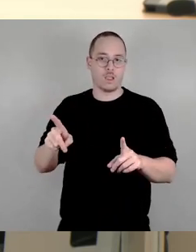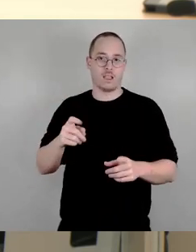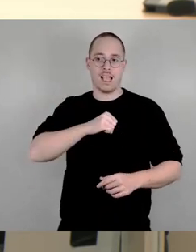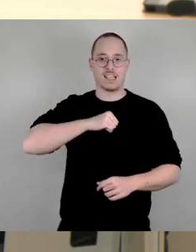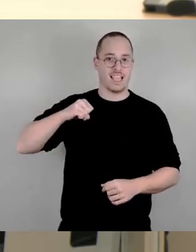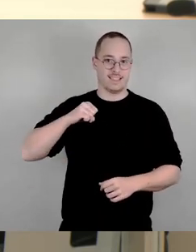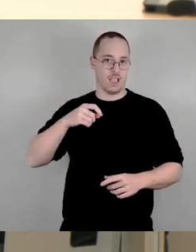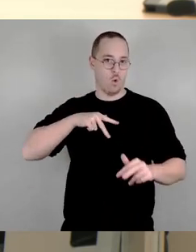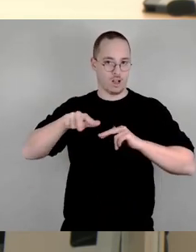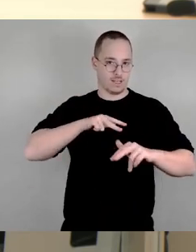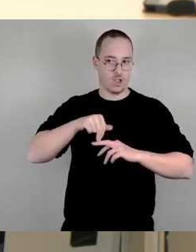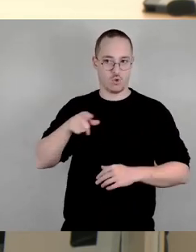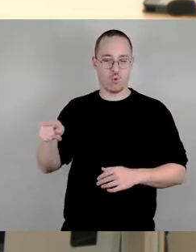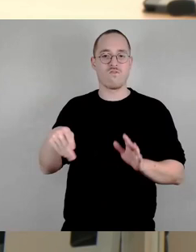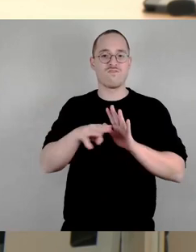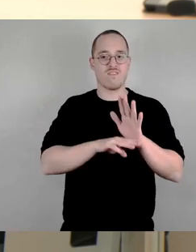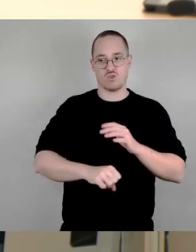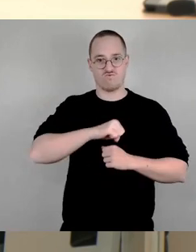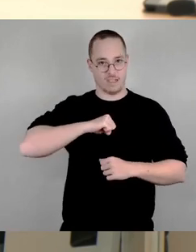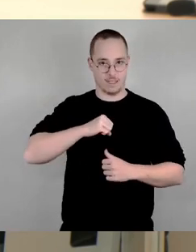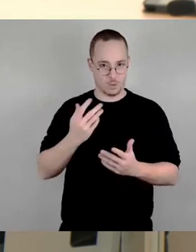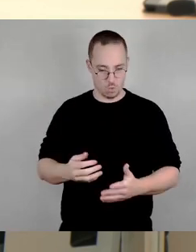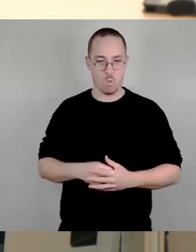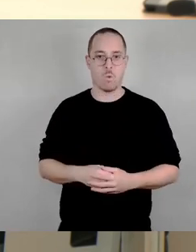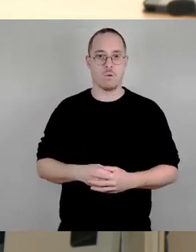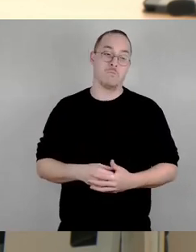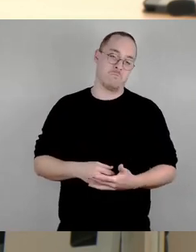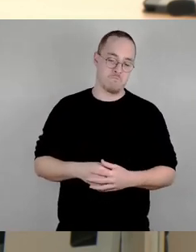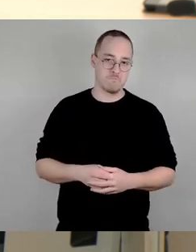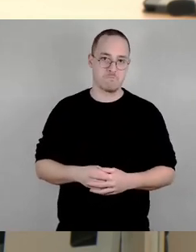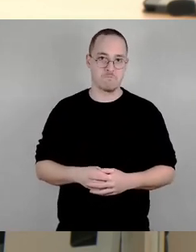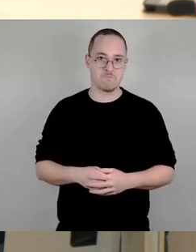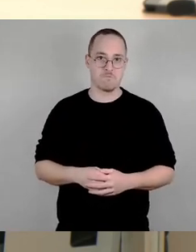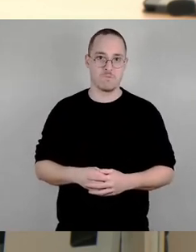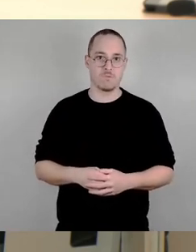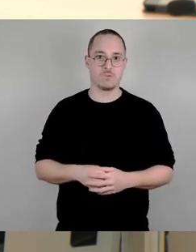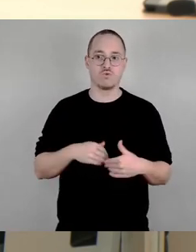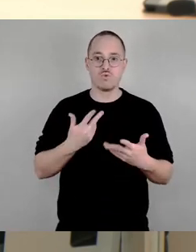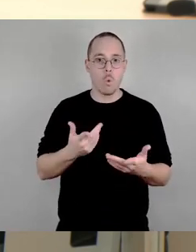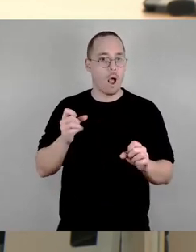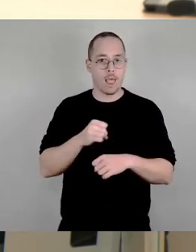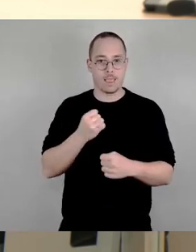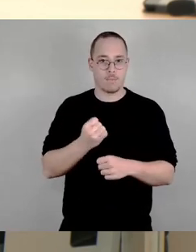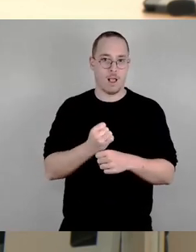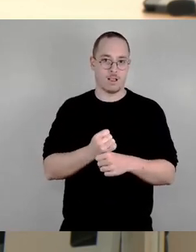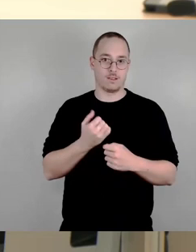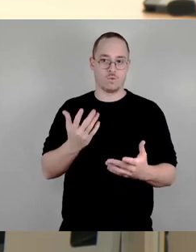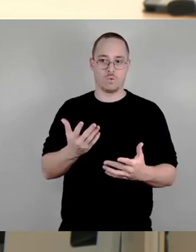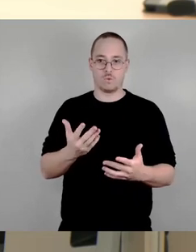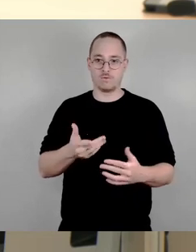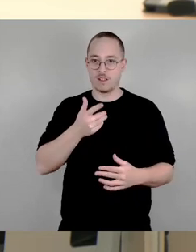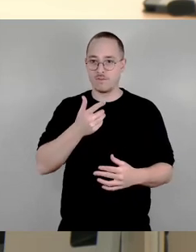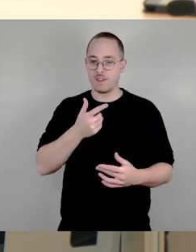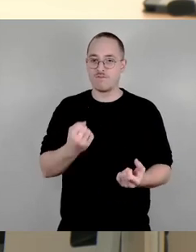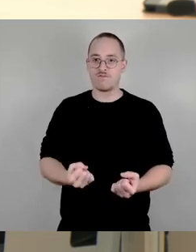populistischen Beschlüssen weiter befeuern. So gewinnt man keine Fachkräfte, so trägt man nicht zu einem Dresden bei, in dem sich alle Menschen sicher und